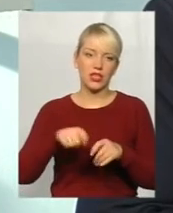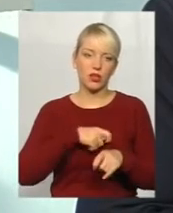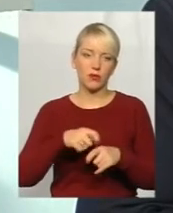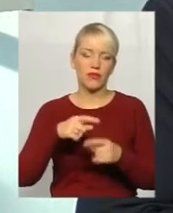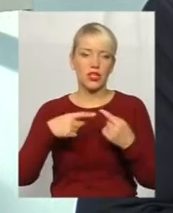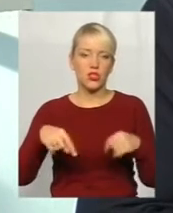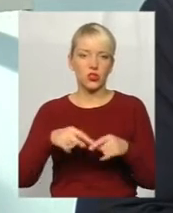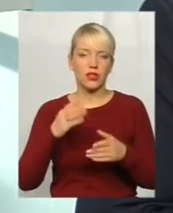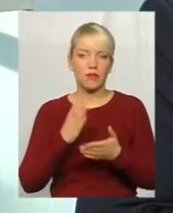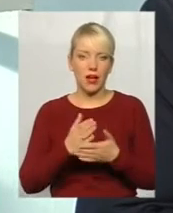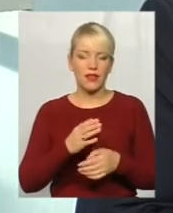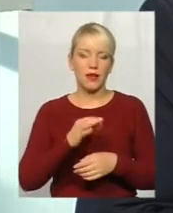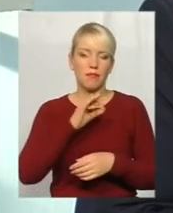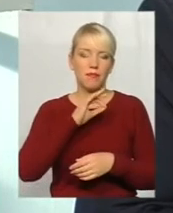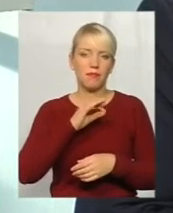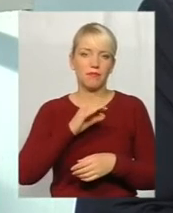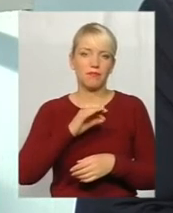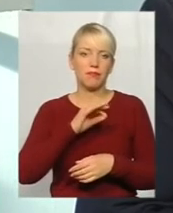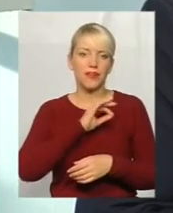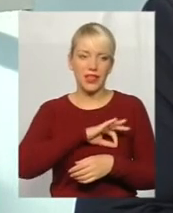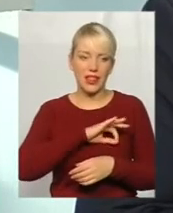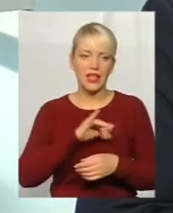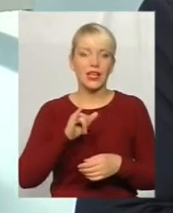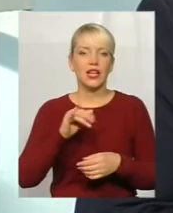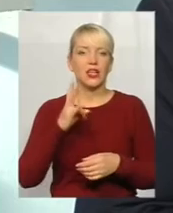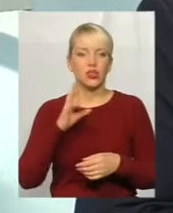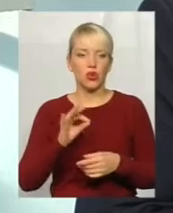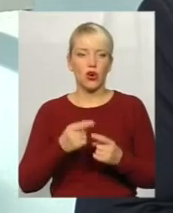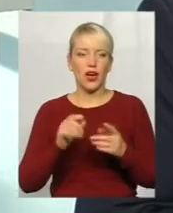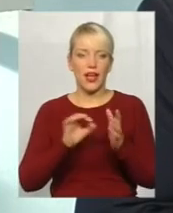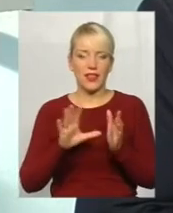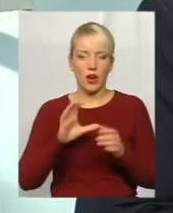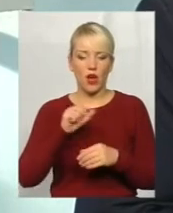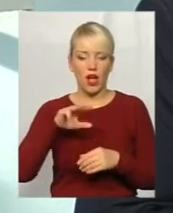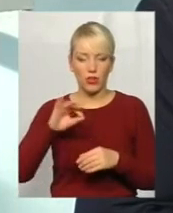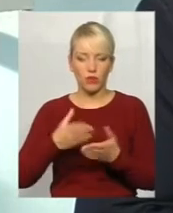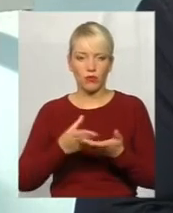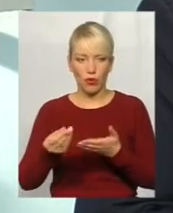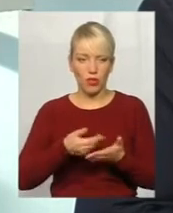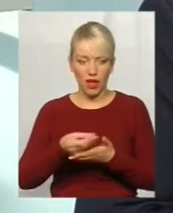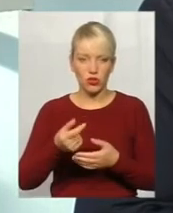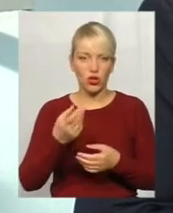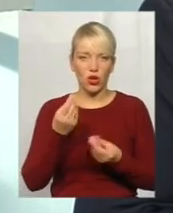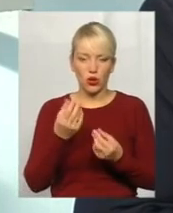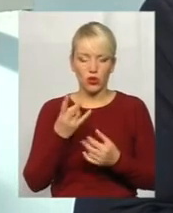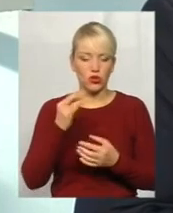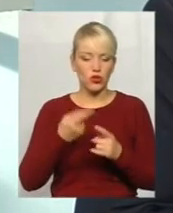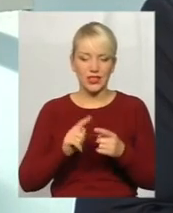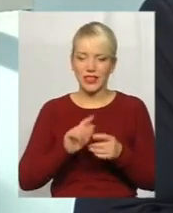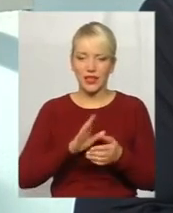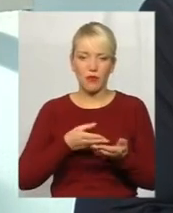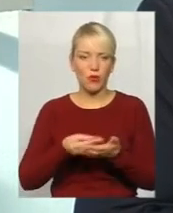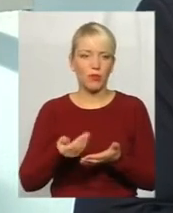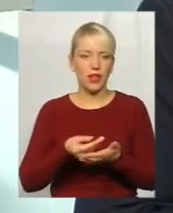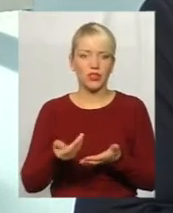має привілей. Крім того, що я назвав, але на як енергатом проплачує гроші, треба розуміти, але їх не проплачує просто Мінфін